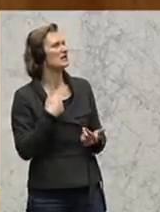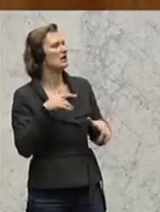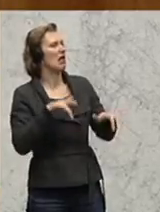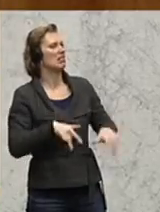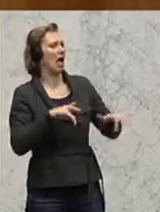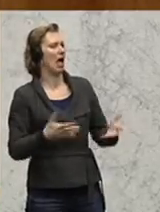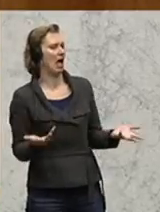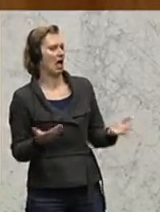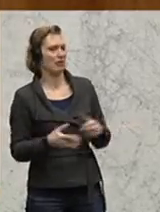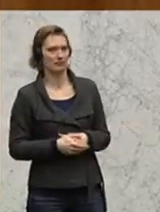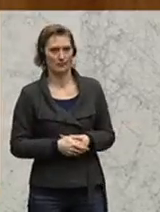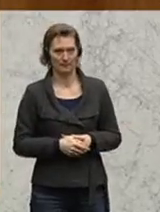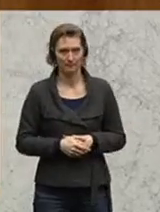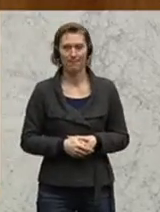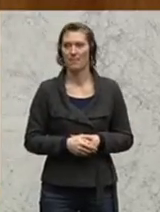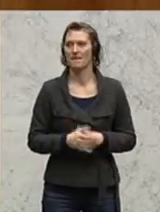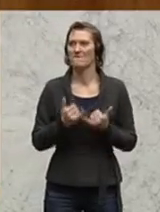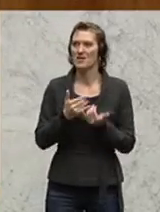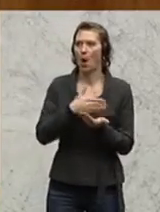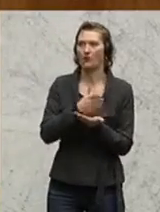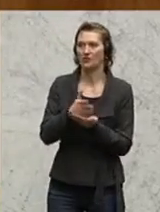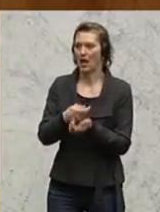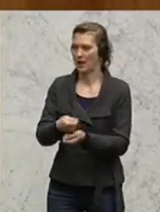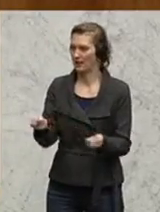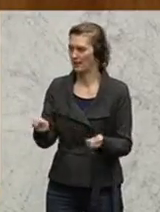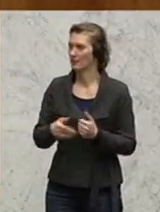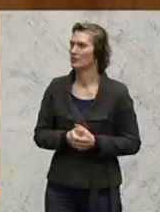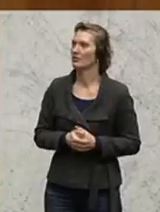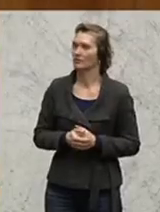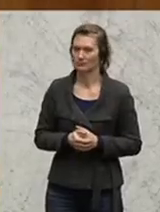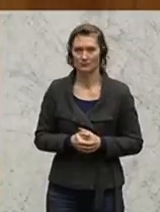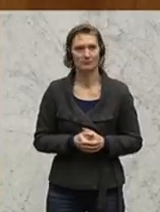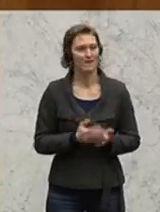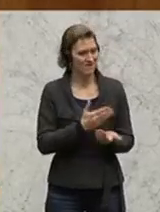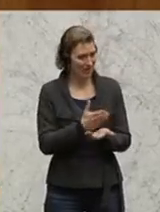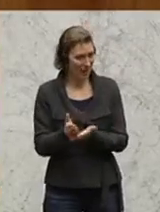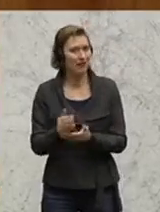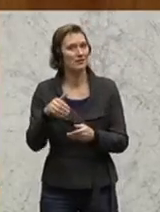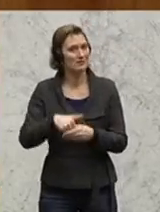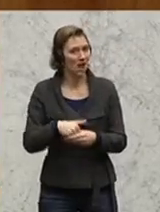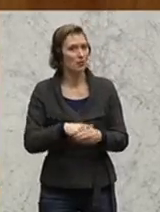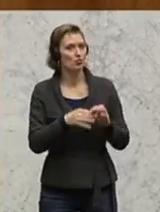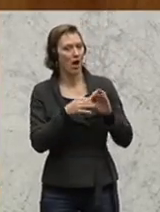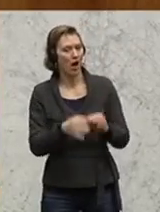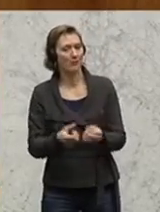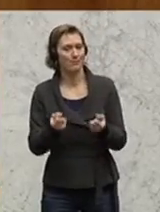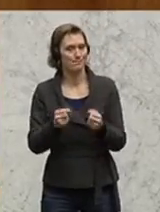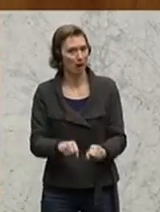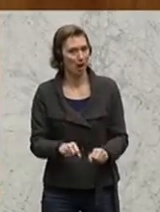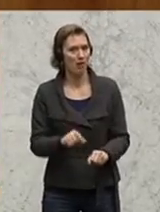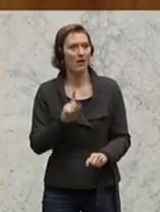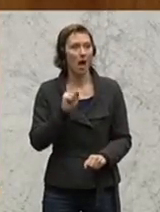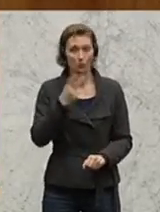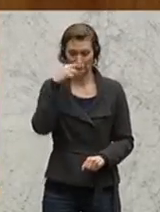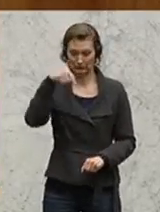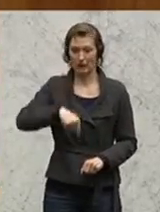ich dann da? Verteilen, sehr geehrte Damen und Herren, bedeutet Macht. Das sieht man insbesondere auch im